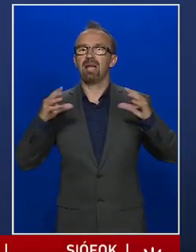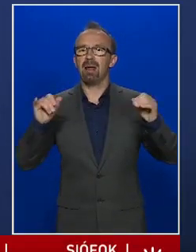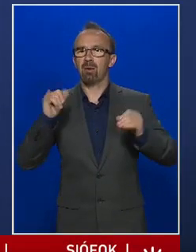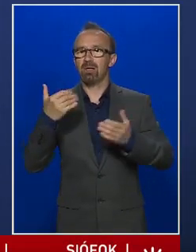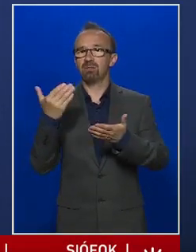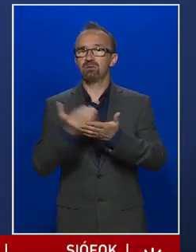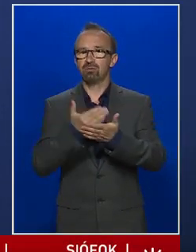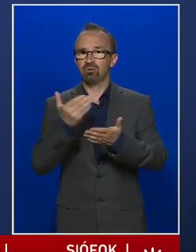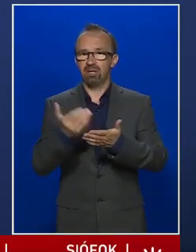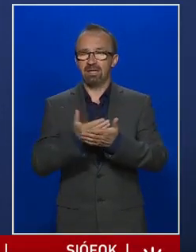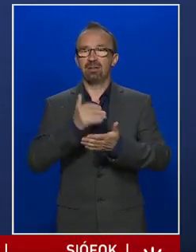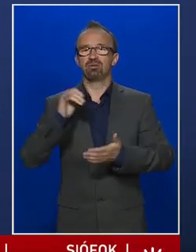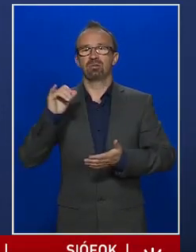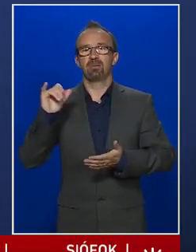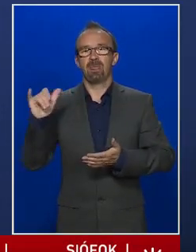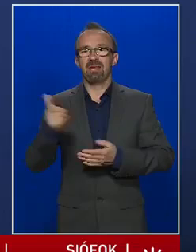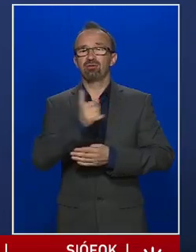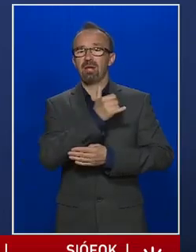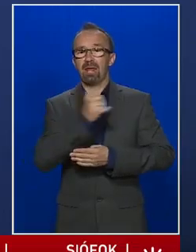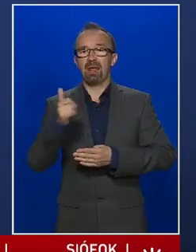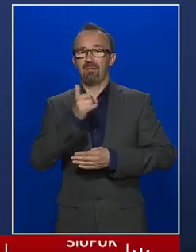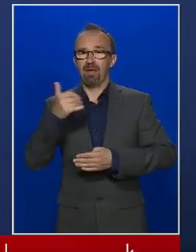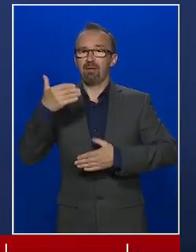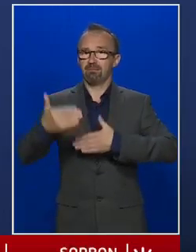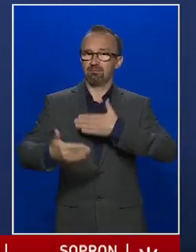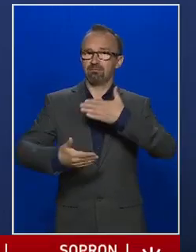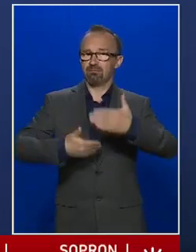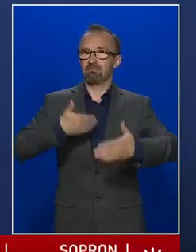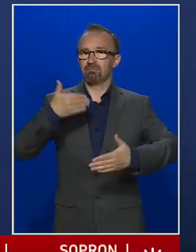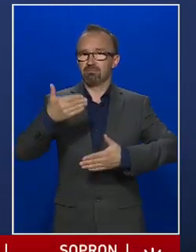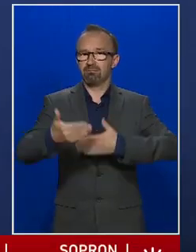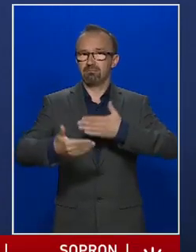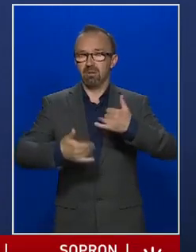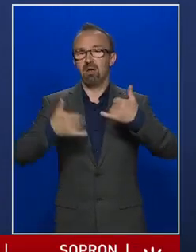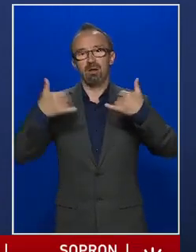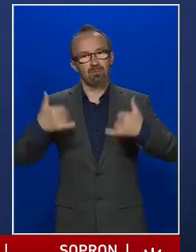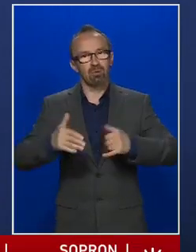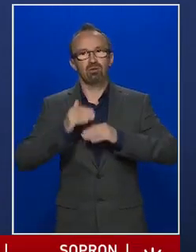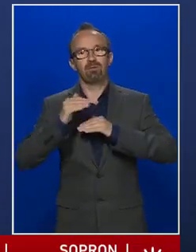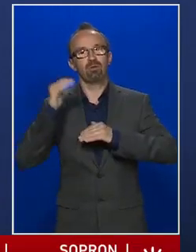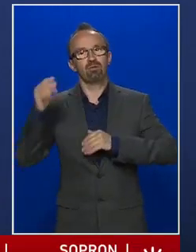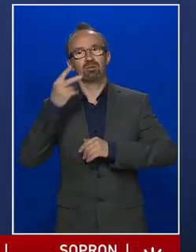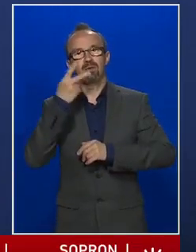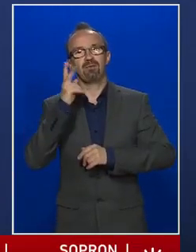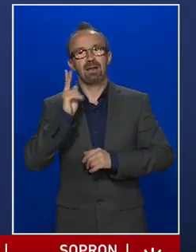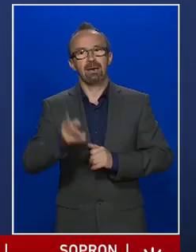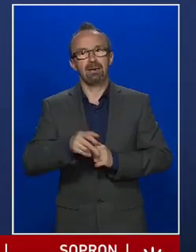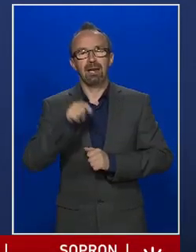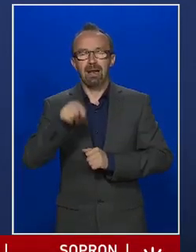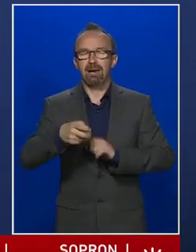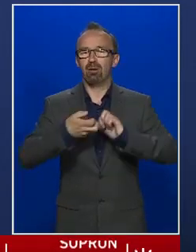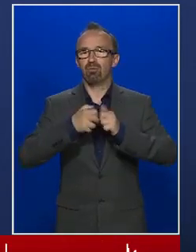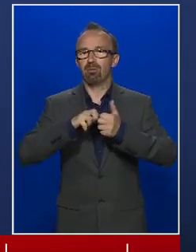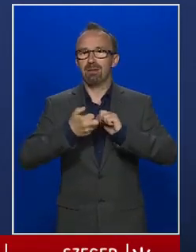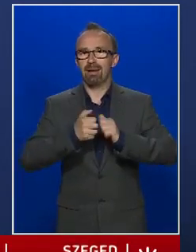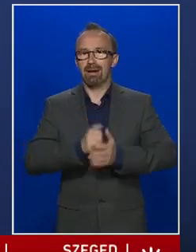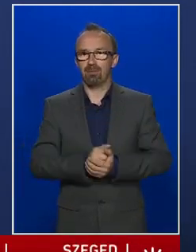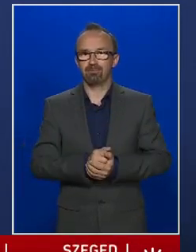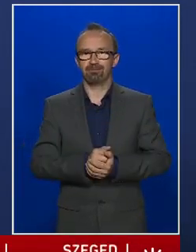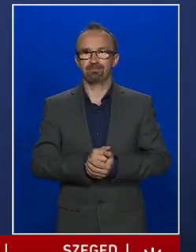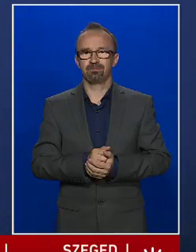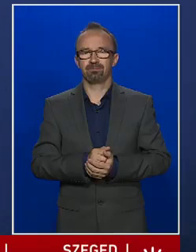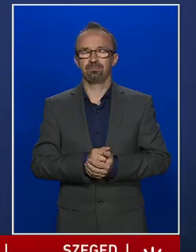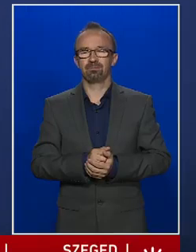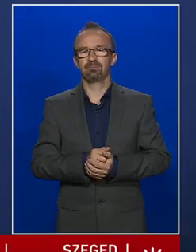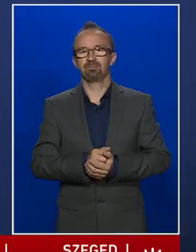szükséges, és évről évre jelentkezik, akkor most fokozottan figyeljenek erre a problémára oda.